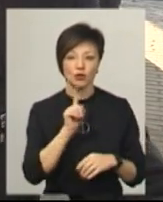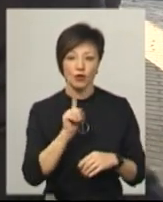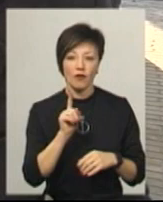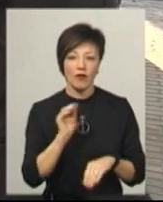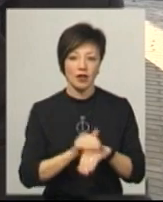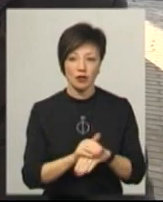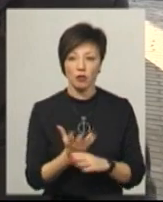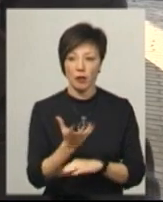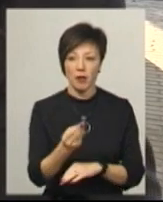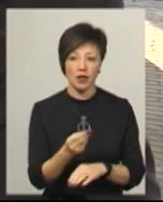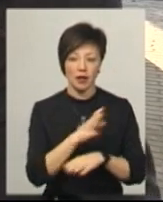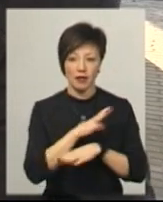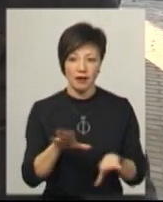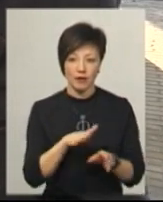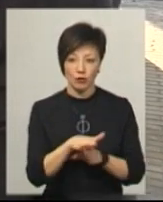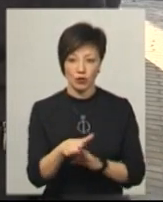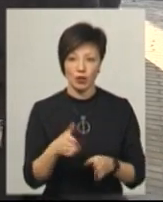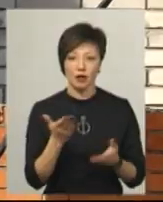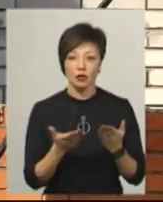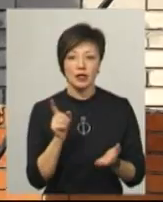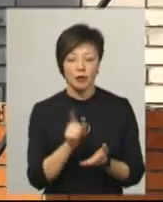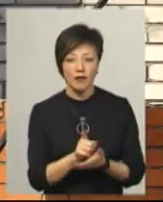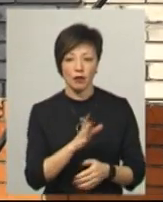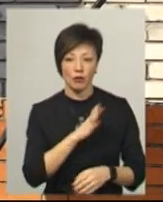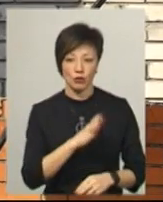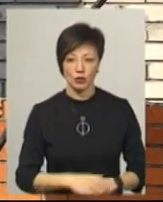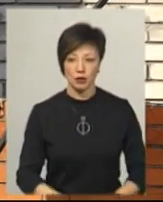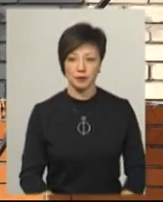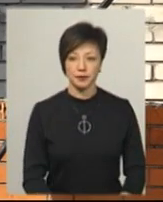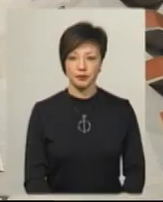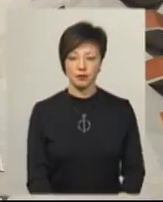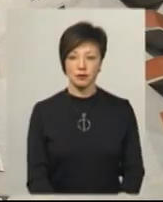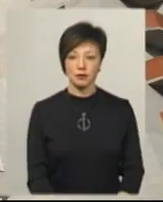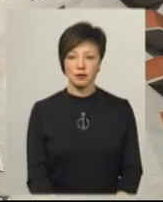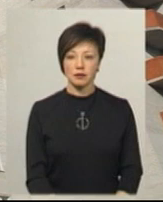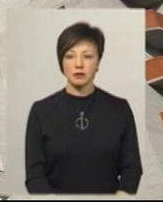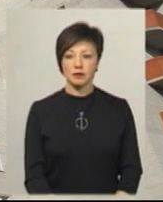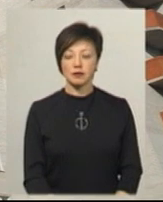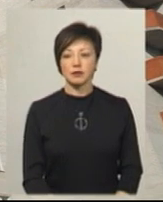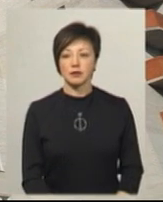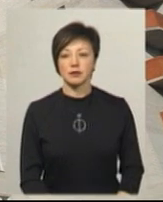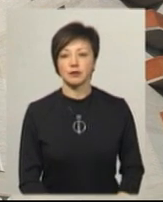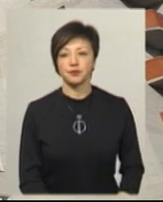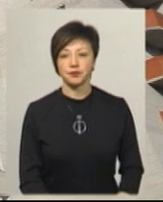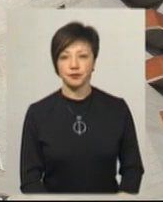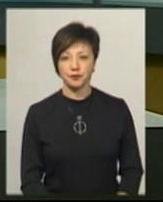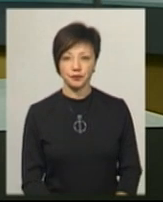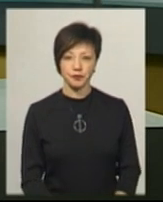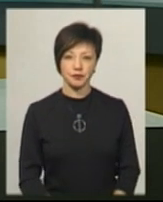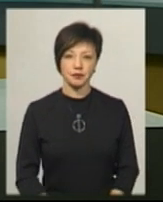фактично проплата не відбулась, якщо дійсно вона повинна бути. Леся Боровець, Олександр Горішевський. Новини на Суспільному. Хмельницький.